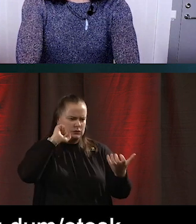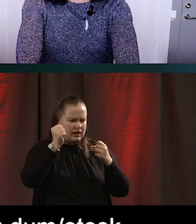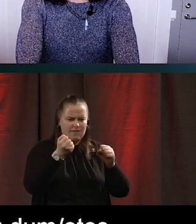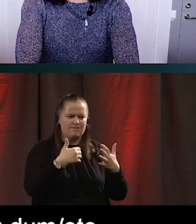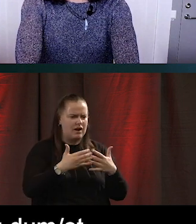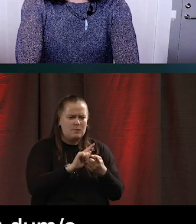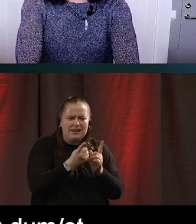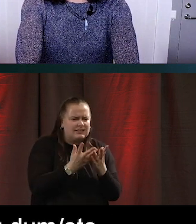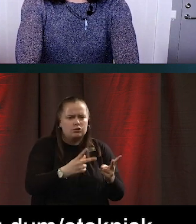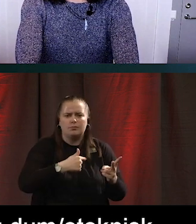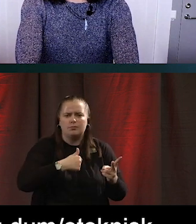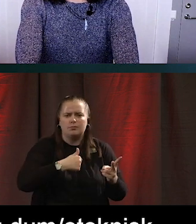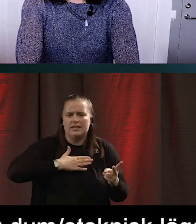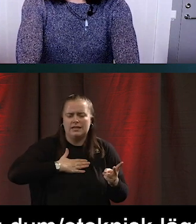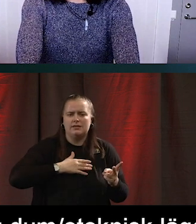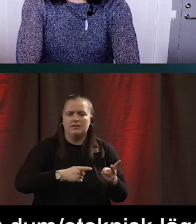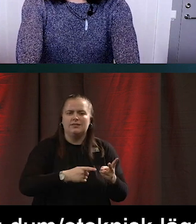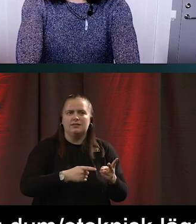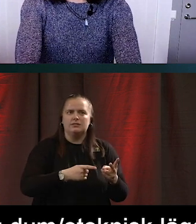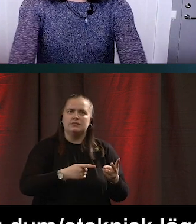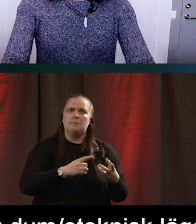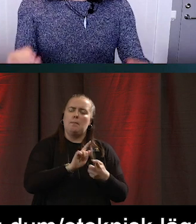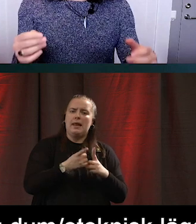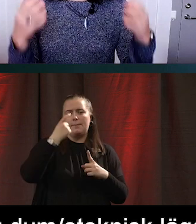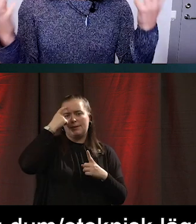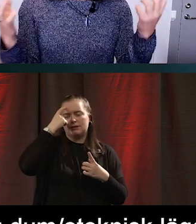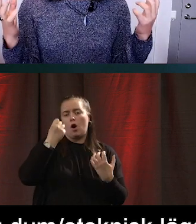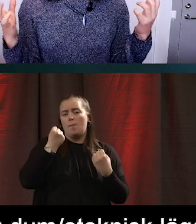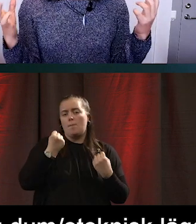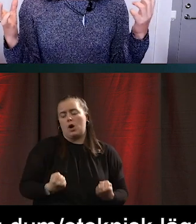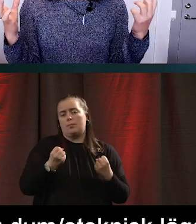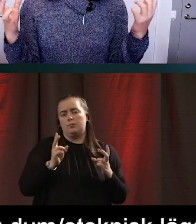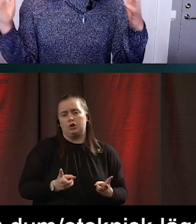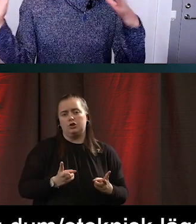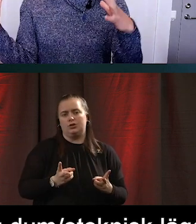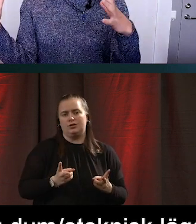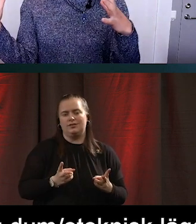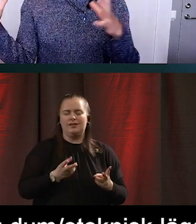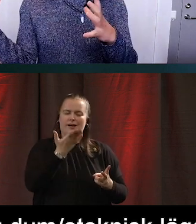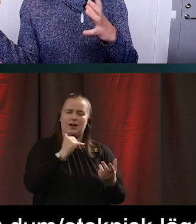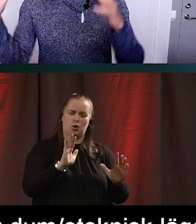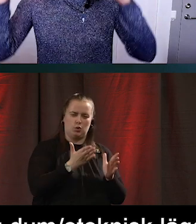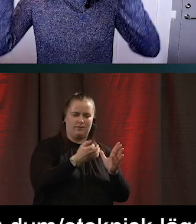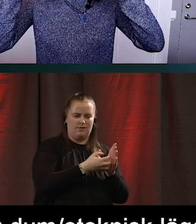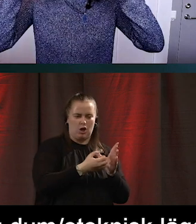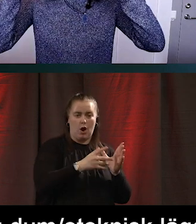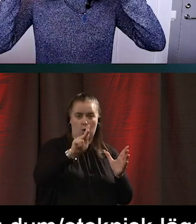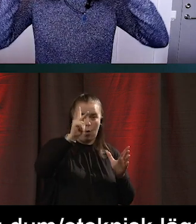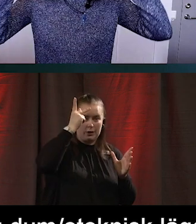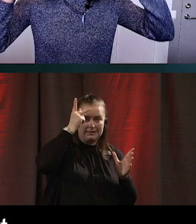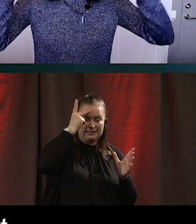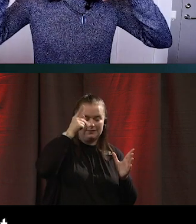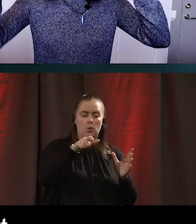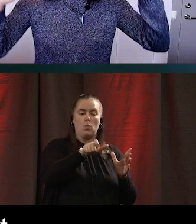lägger till någonting på vår mentala börda. För i kommandet säger jag att kognitiv är ett ord vi använder för